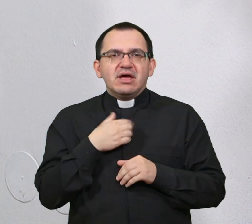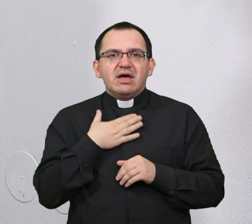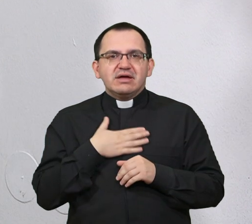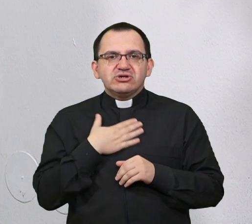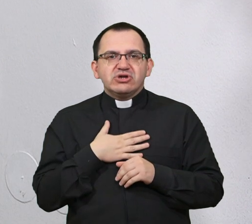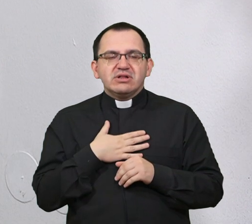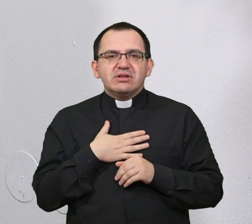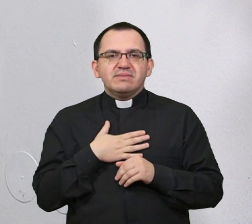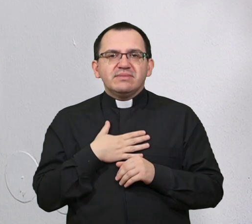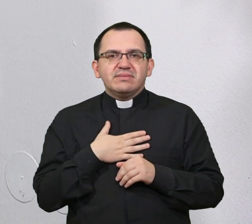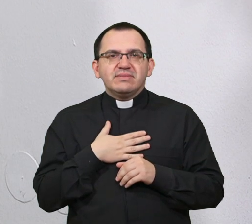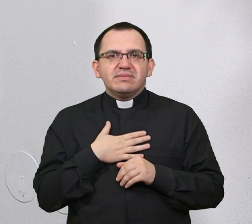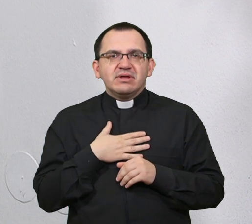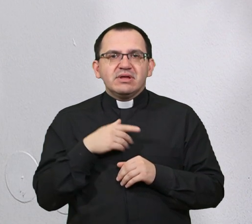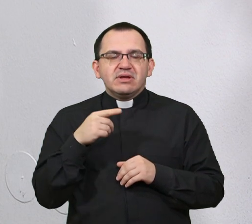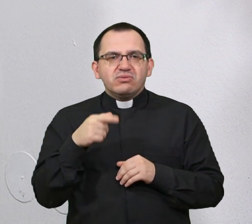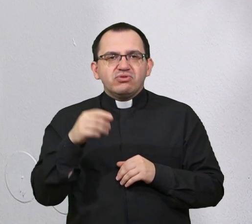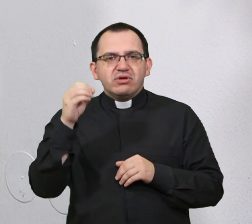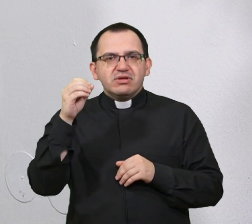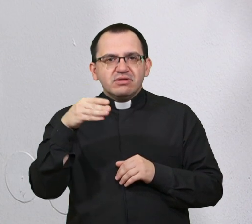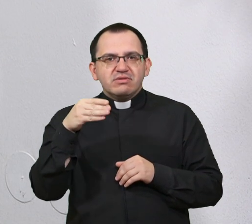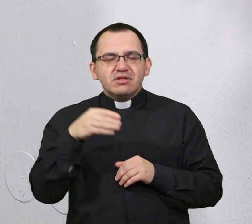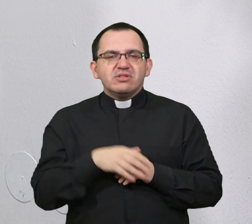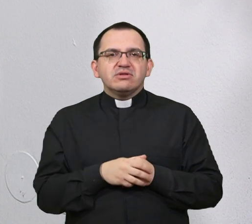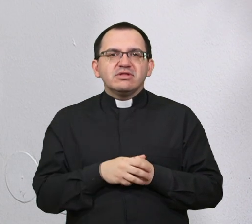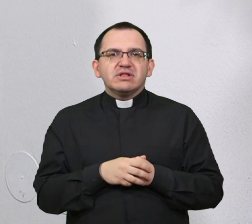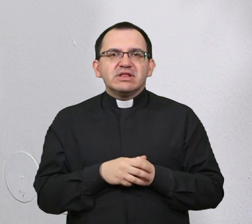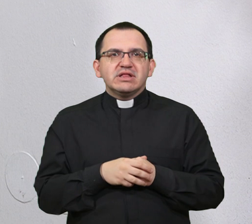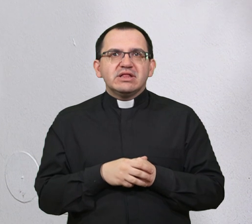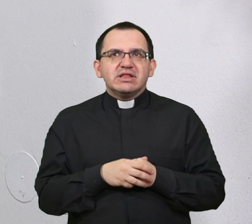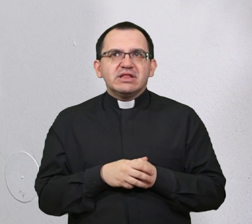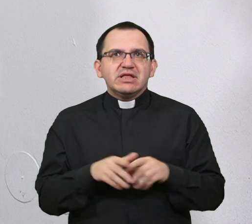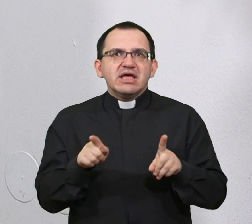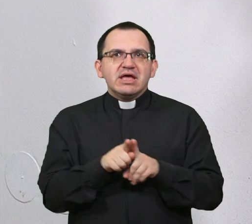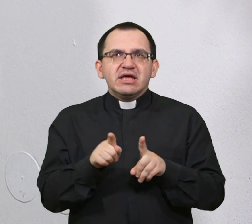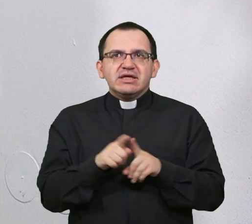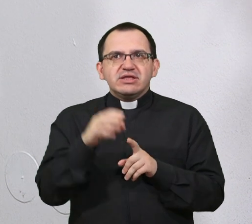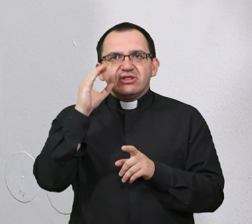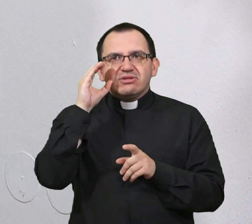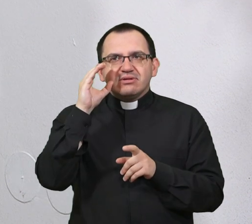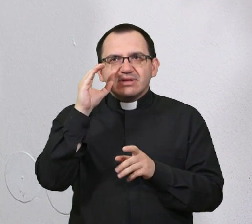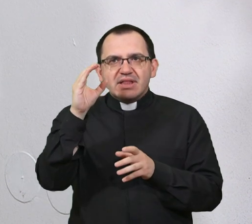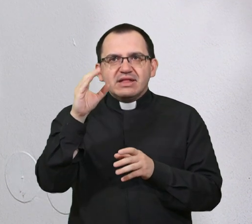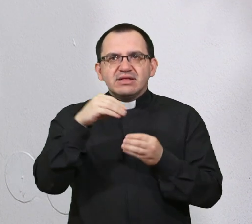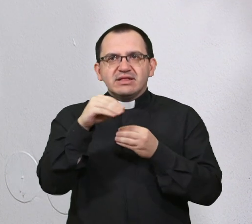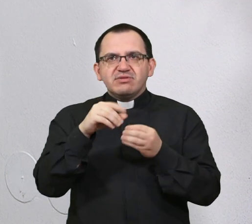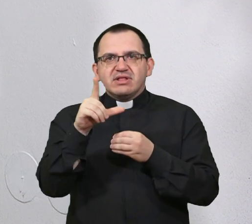u toj svjetlosti se ogledati kako bi